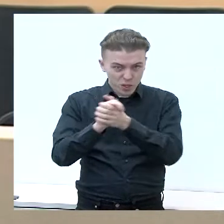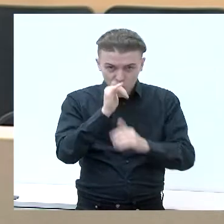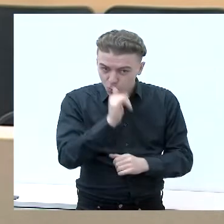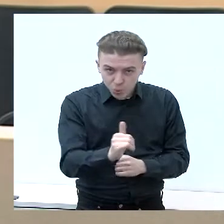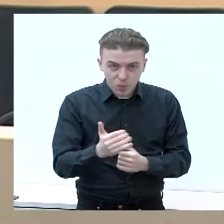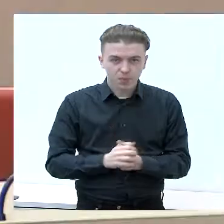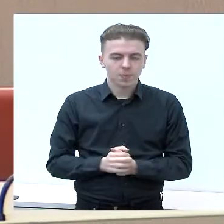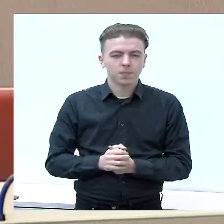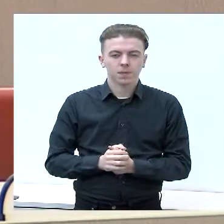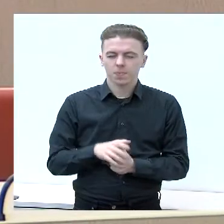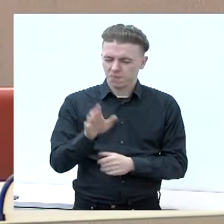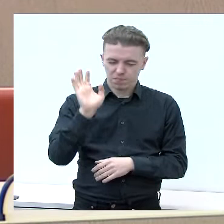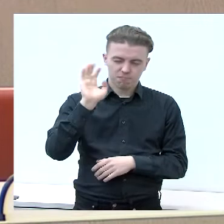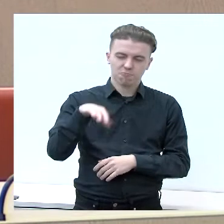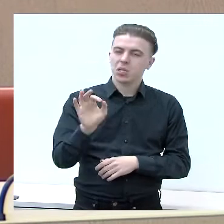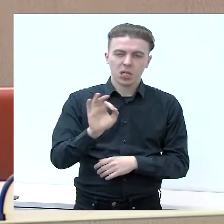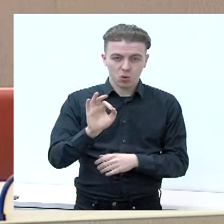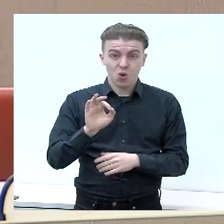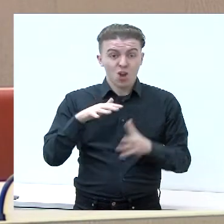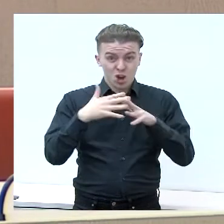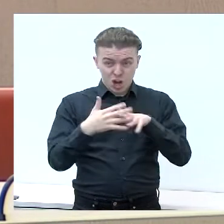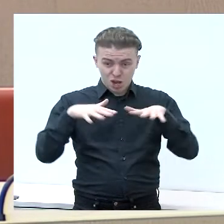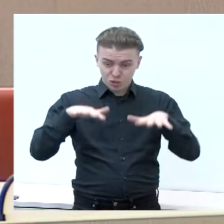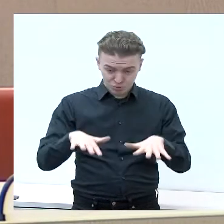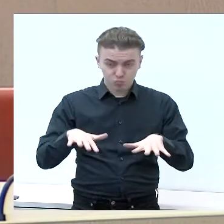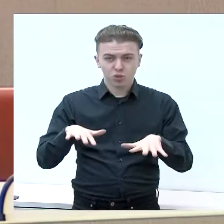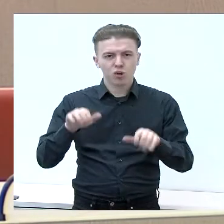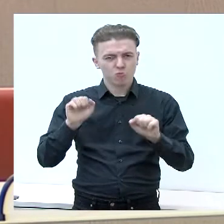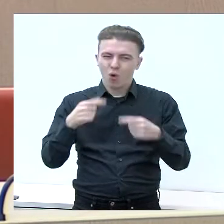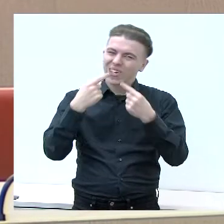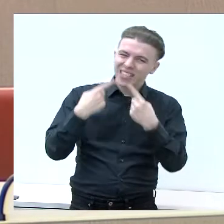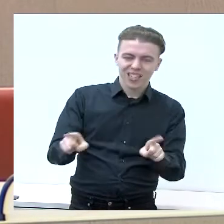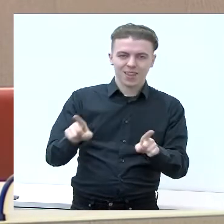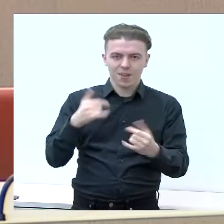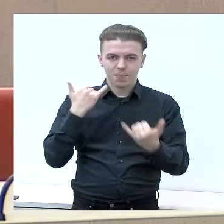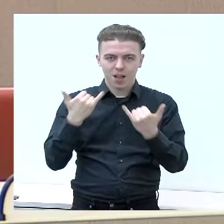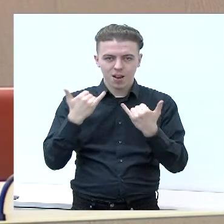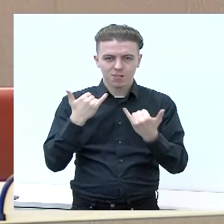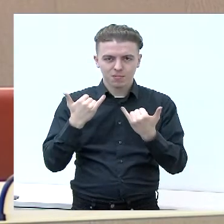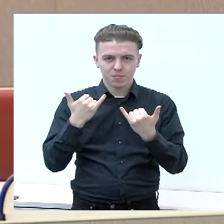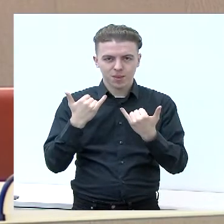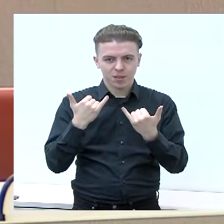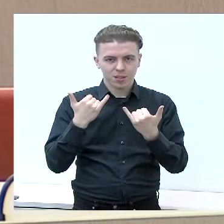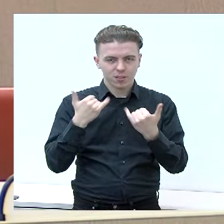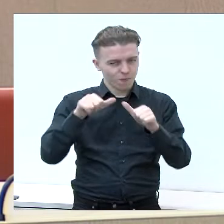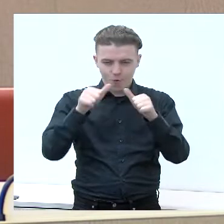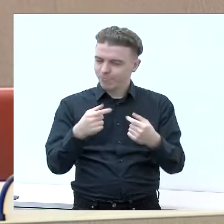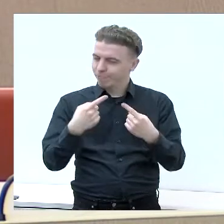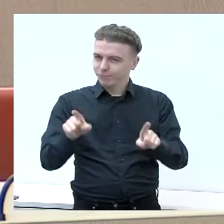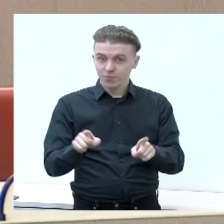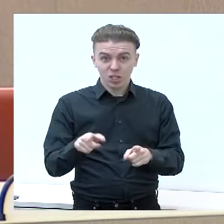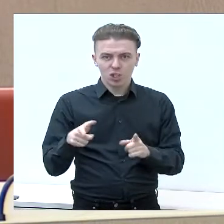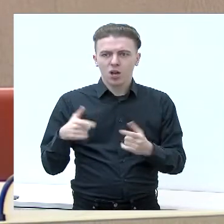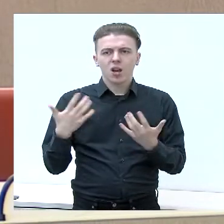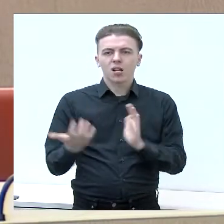Nieko. Čia kaimiško vėtoviui galima kitaip kalbėtis vieną su kitu, nes iš tikrųjų gaunasi šiek tiek